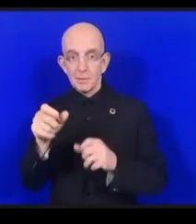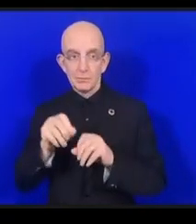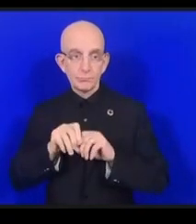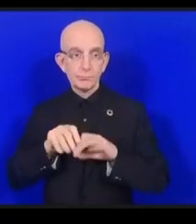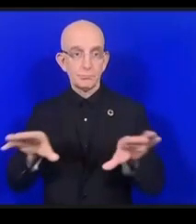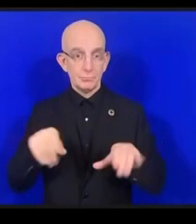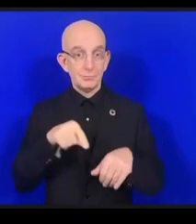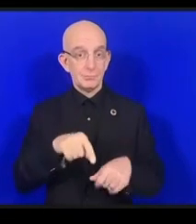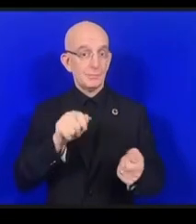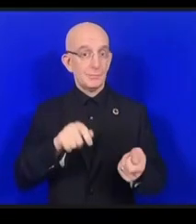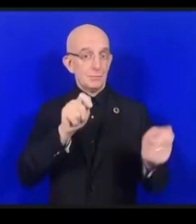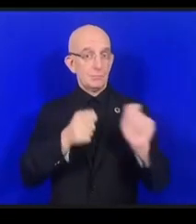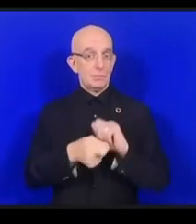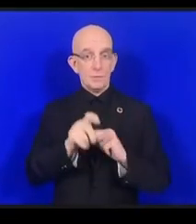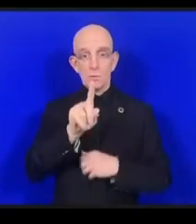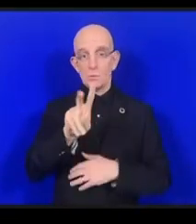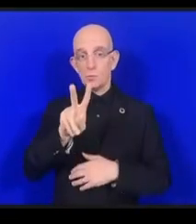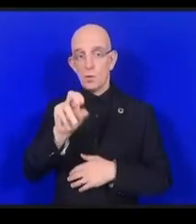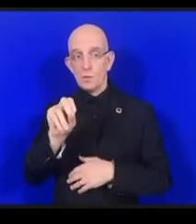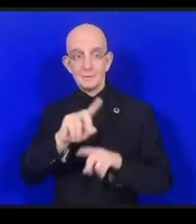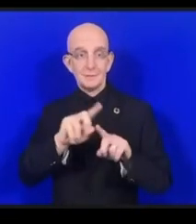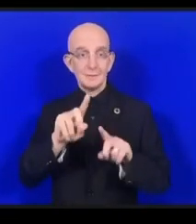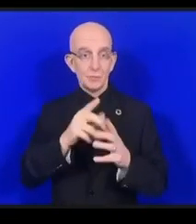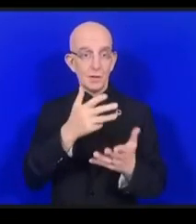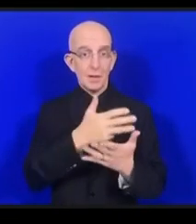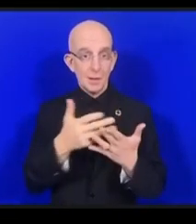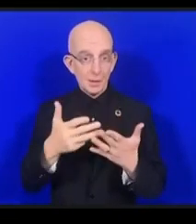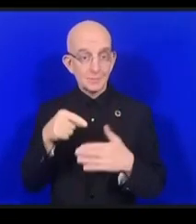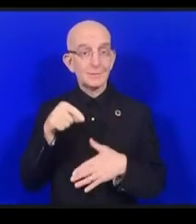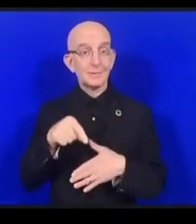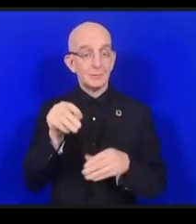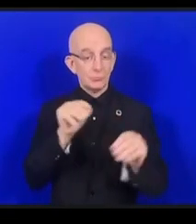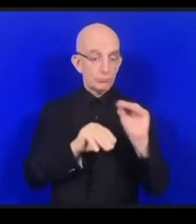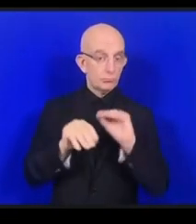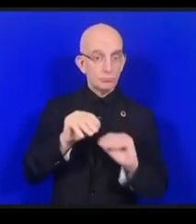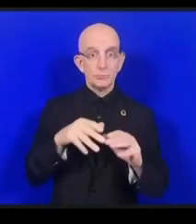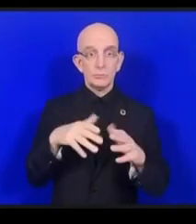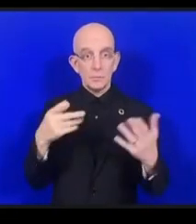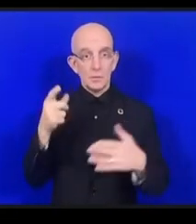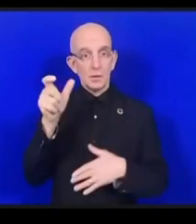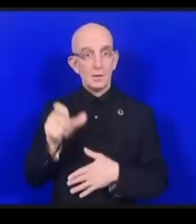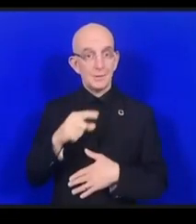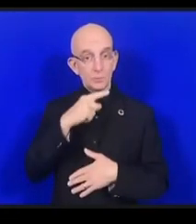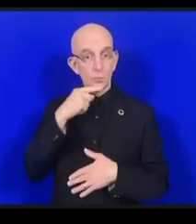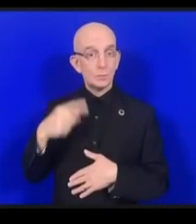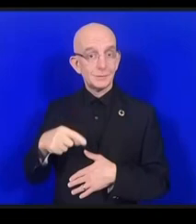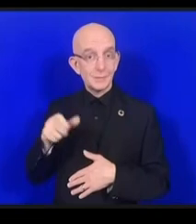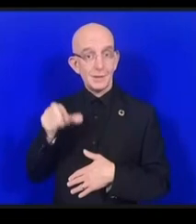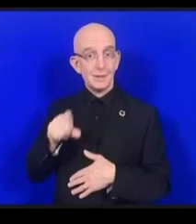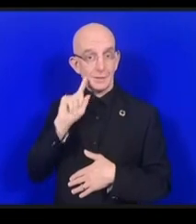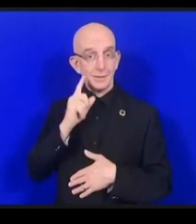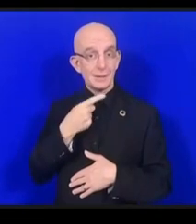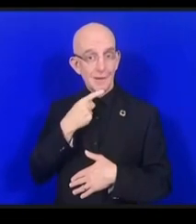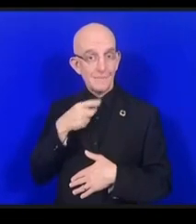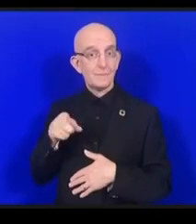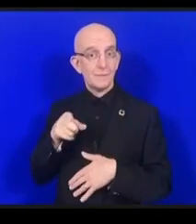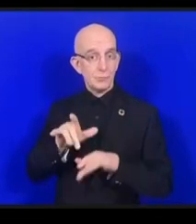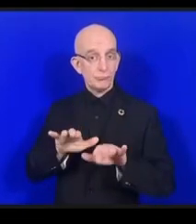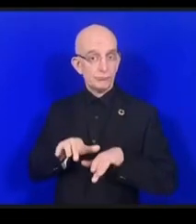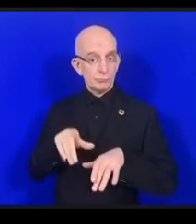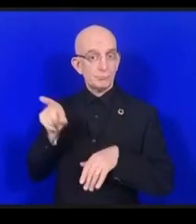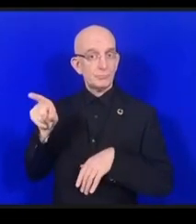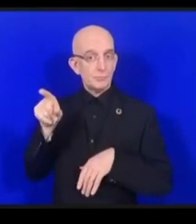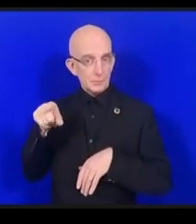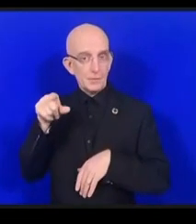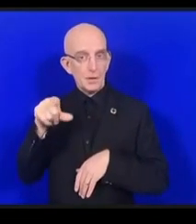y a un autre ingénieur malentendant qui a aussi développé d'autres applis de ce type et ils ont les compétences